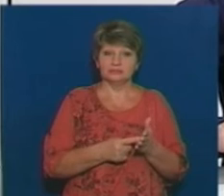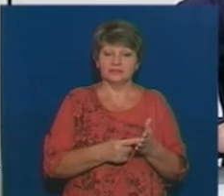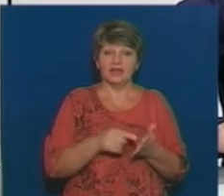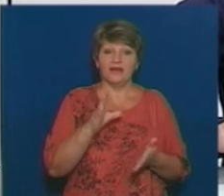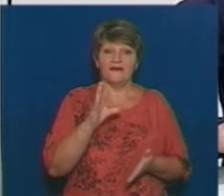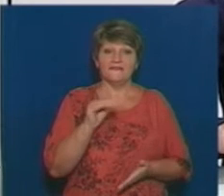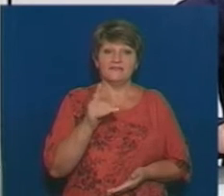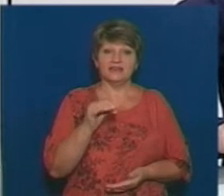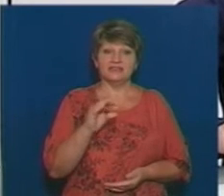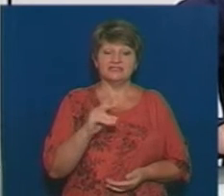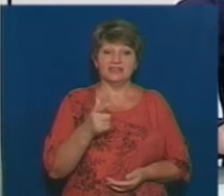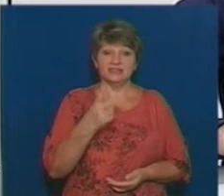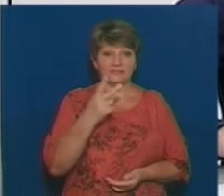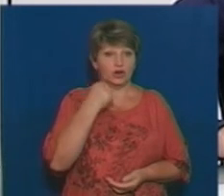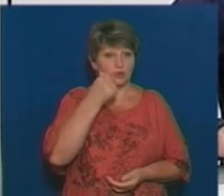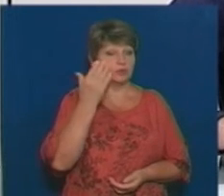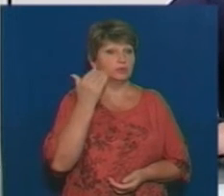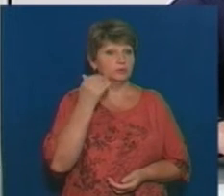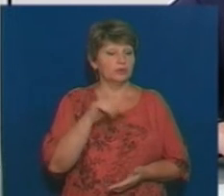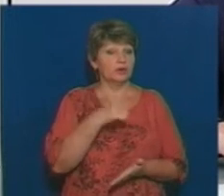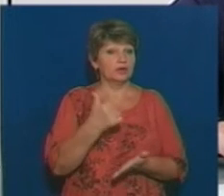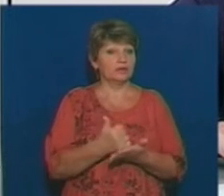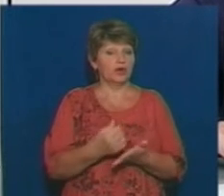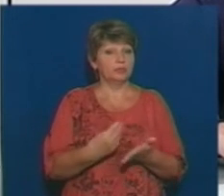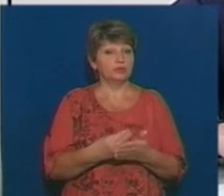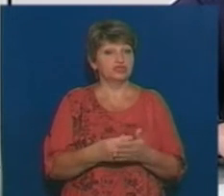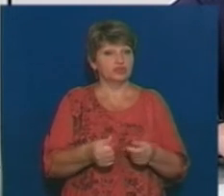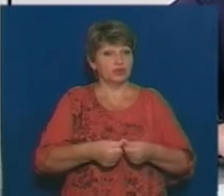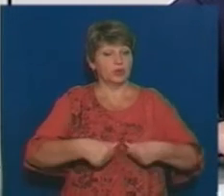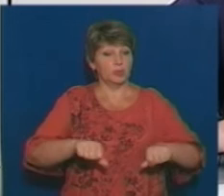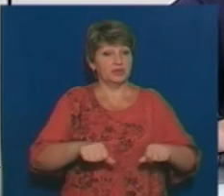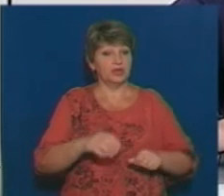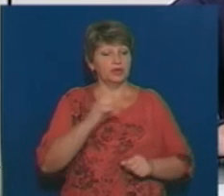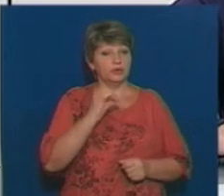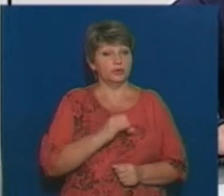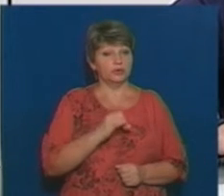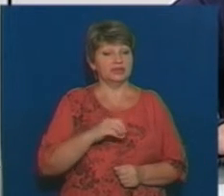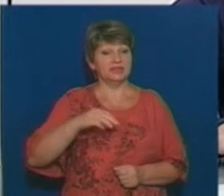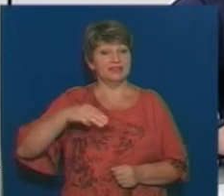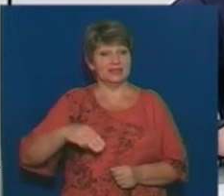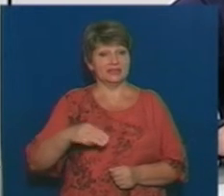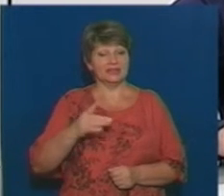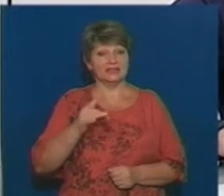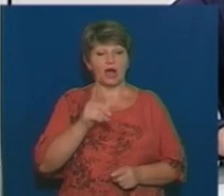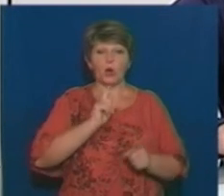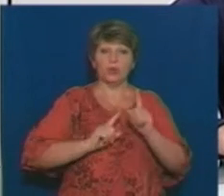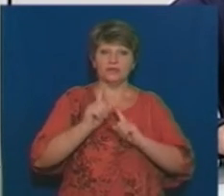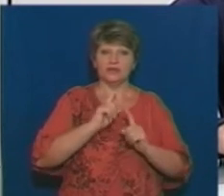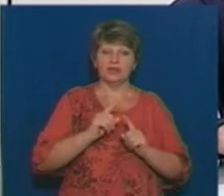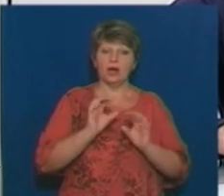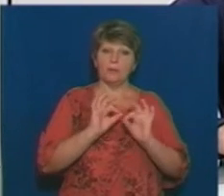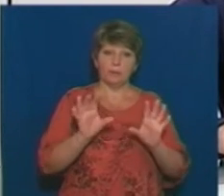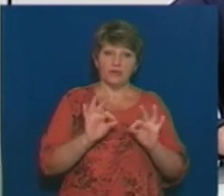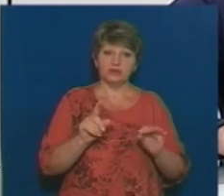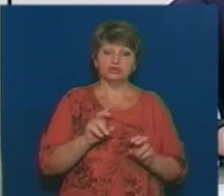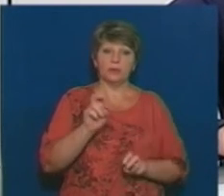вересні, тобто, два роки тому, голова бюджетної комісії, депутат Юрій Тренкін на прес-конференціях, в тому числі, повідомляв, що